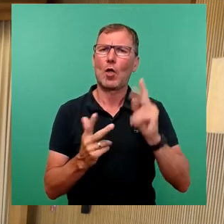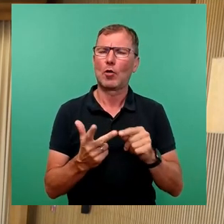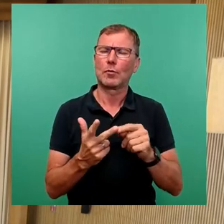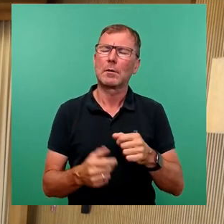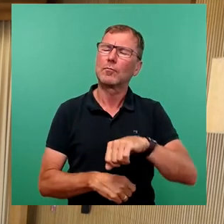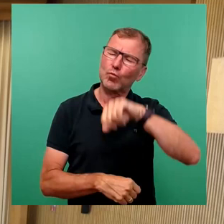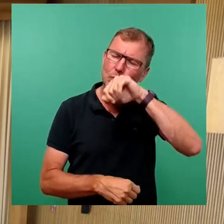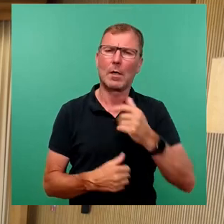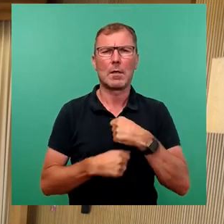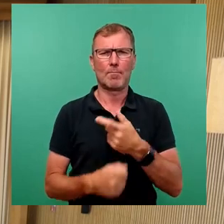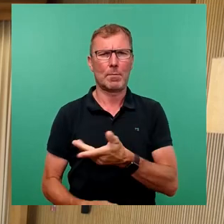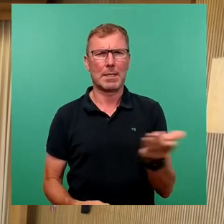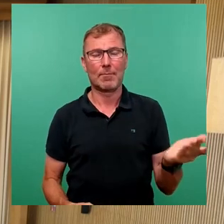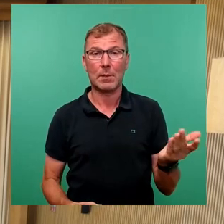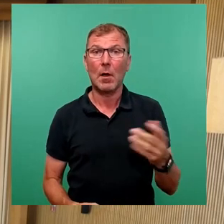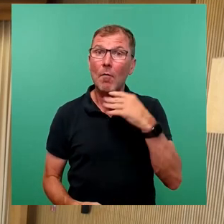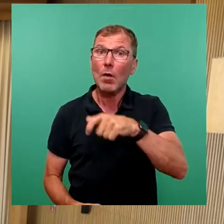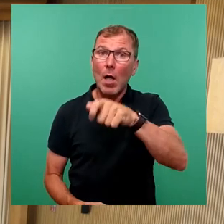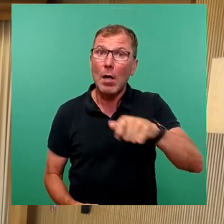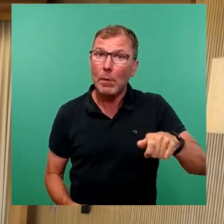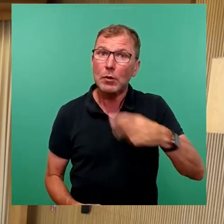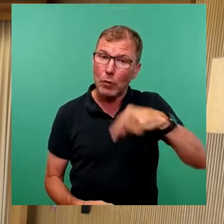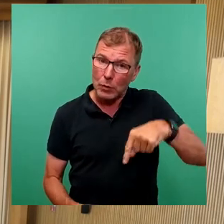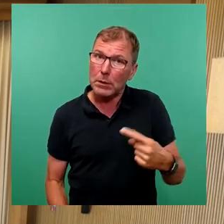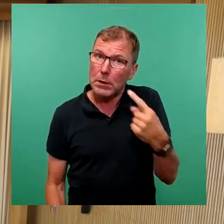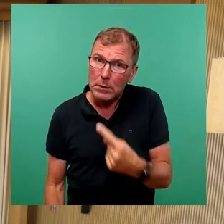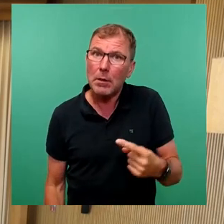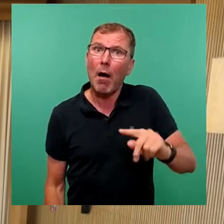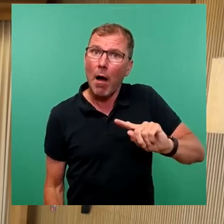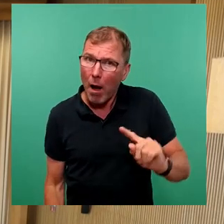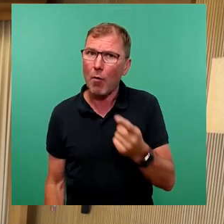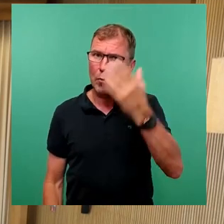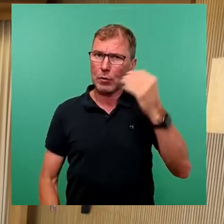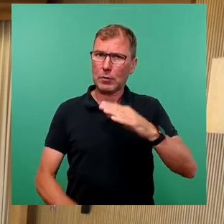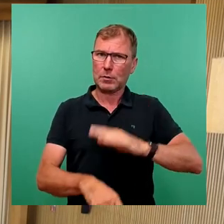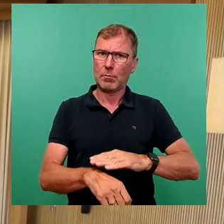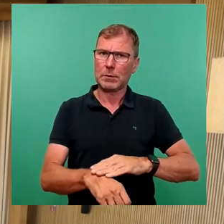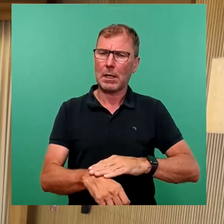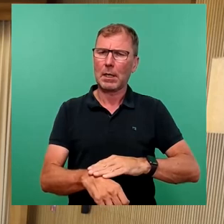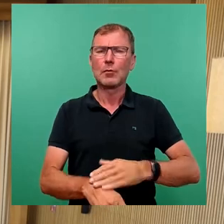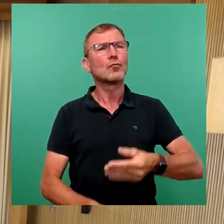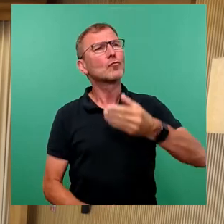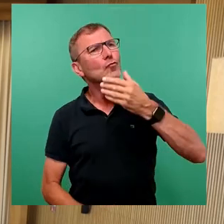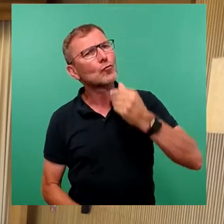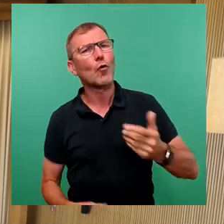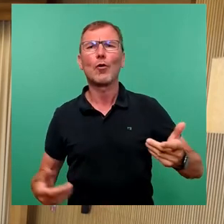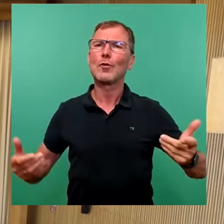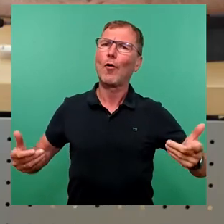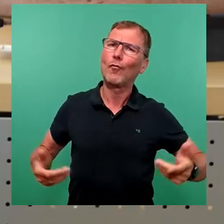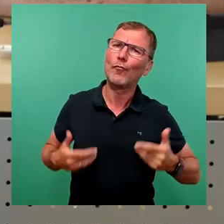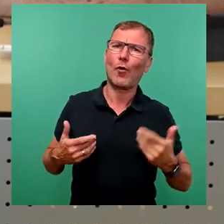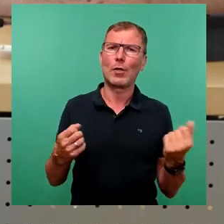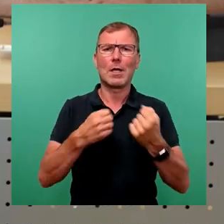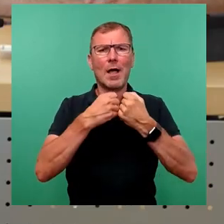Viele Menschen würden gern auch in diesem Jahr die Sommerzeit unbeschwert und fröhlich auf diesen